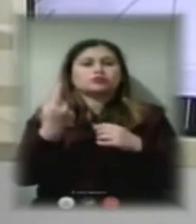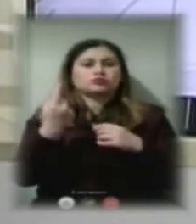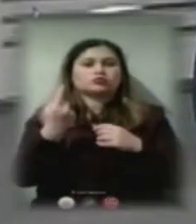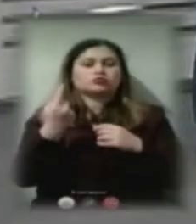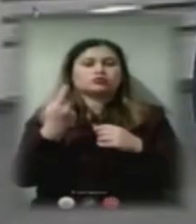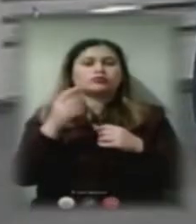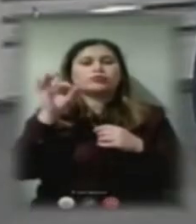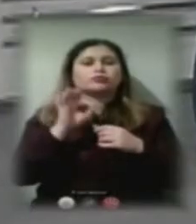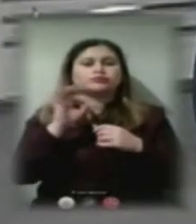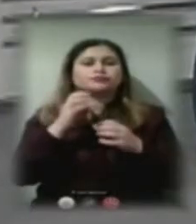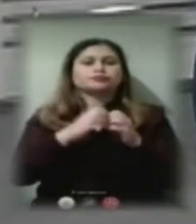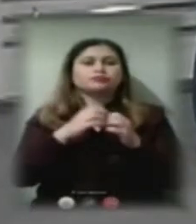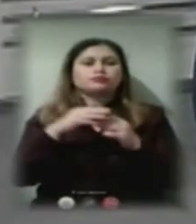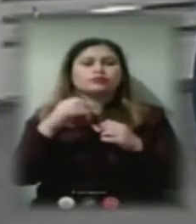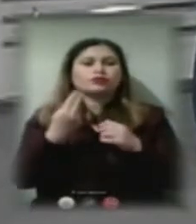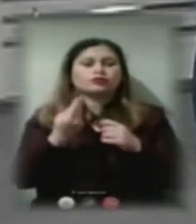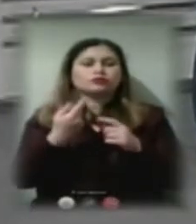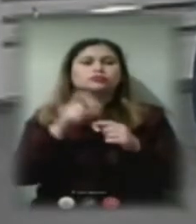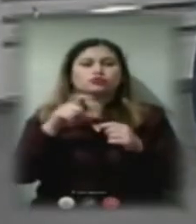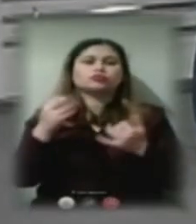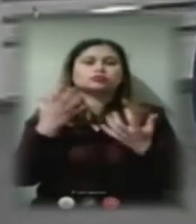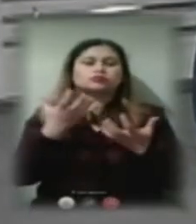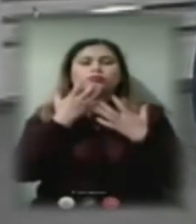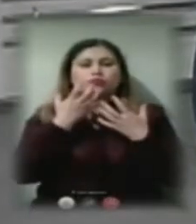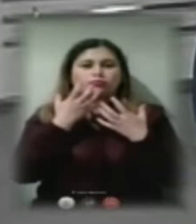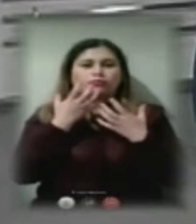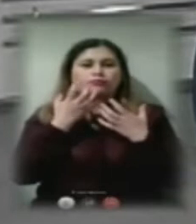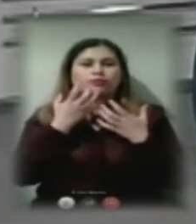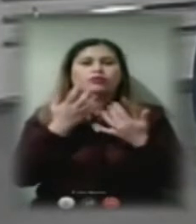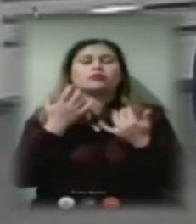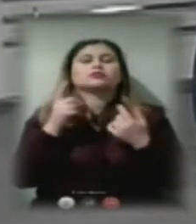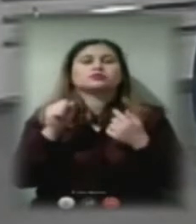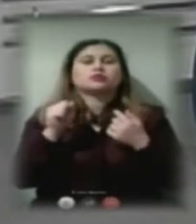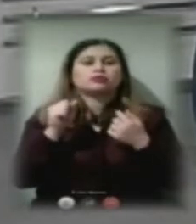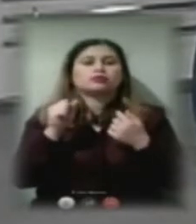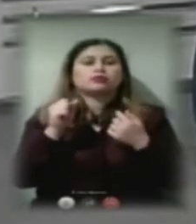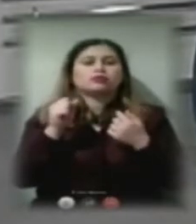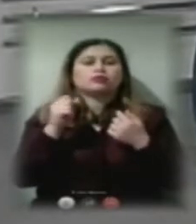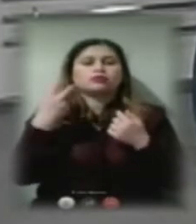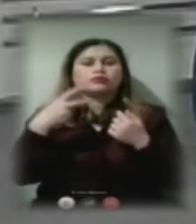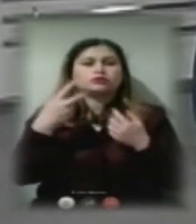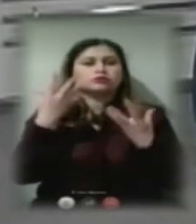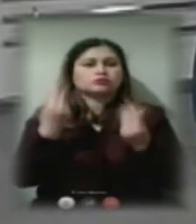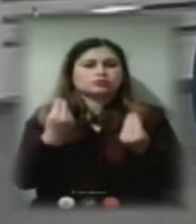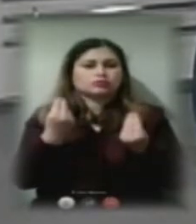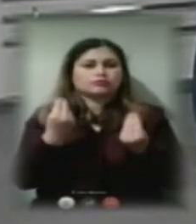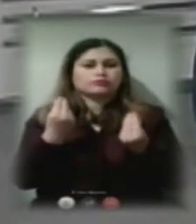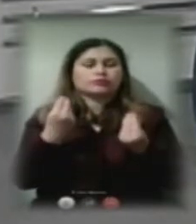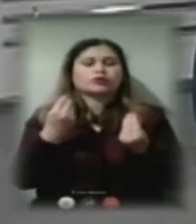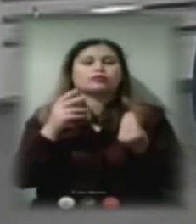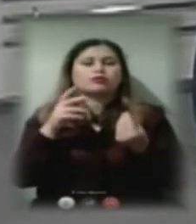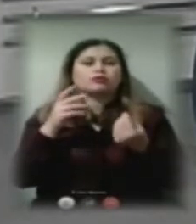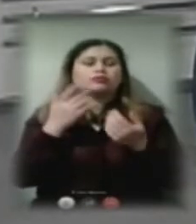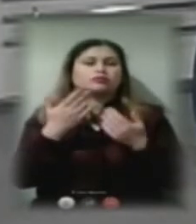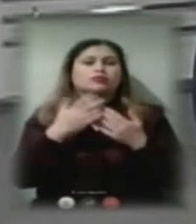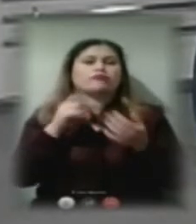«Херсонська ТЕЦ». Зараз люди з теплом. За 20 днів практично ми вийшли на